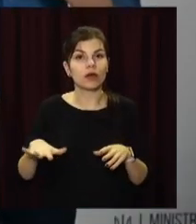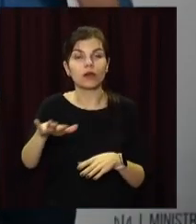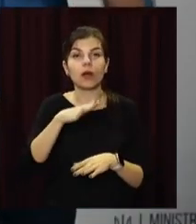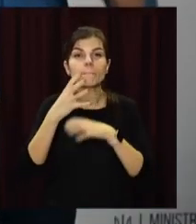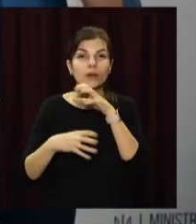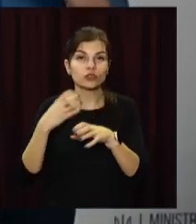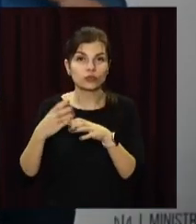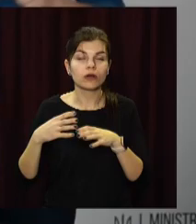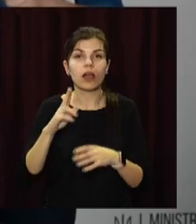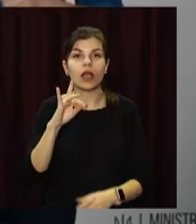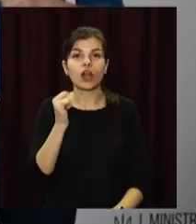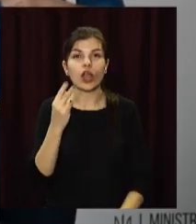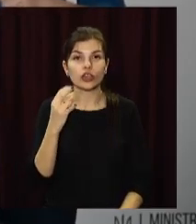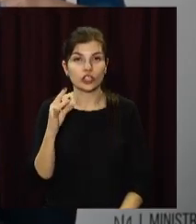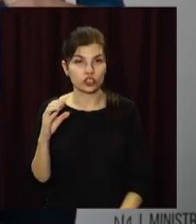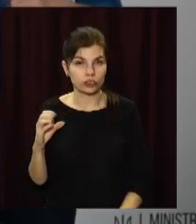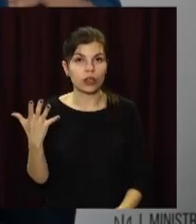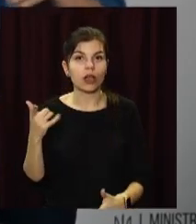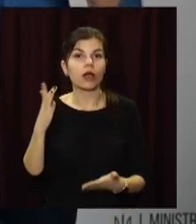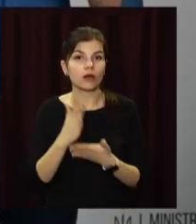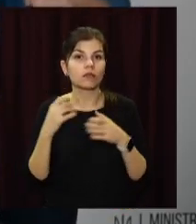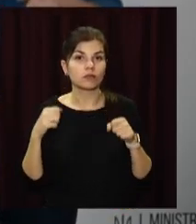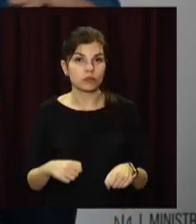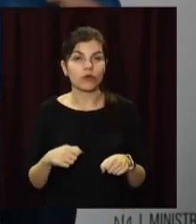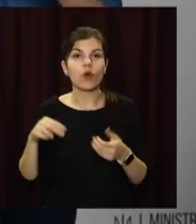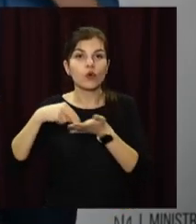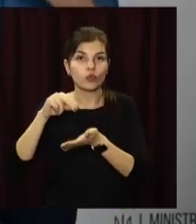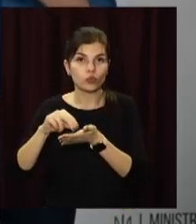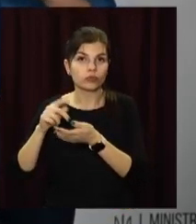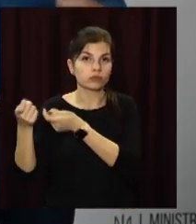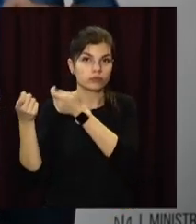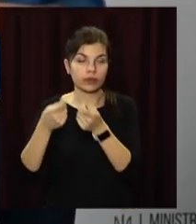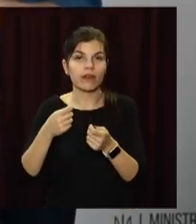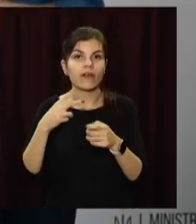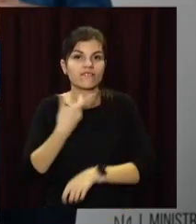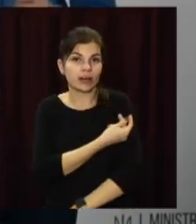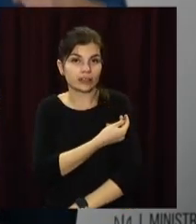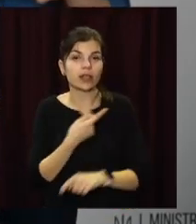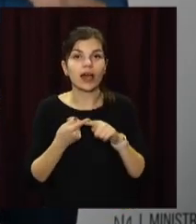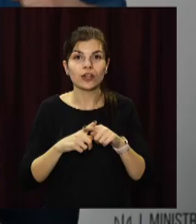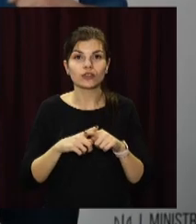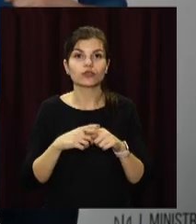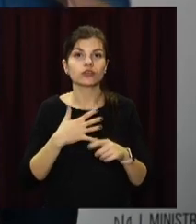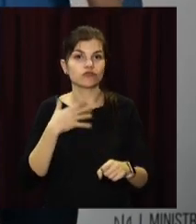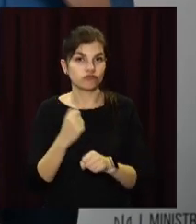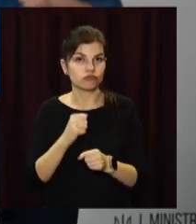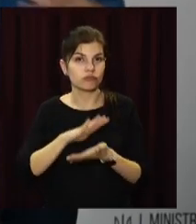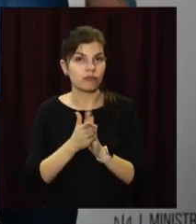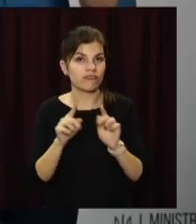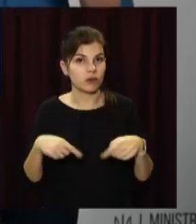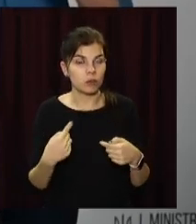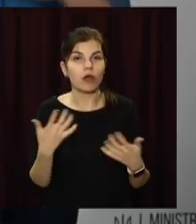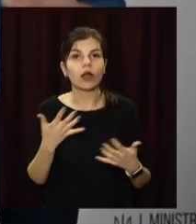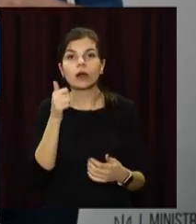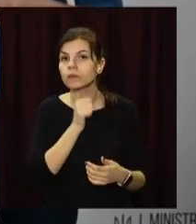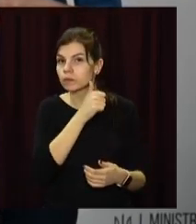організацією Crown Agents, яка уповноважена здійснювати закупівлі вакцини. Оці жорсткі вимоги, що стосуються